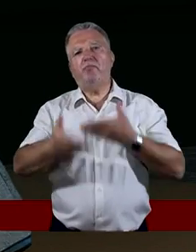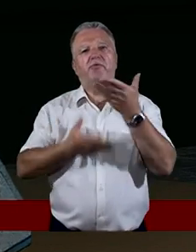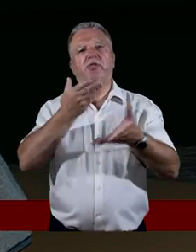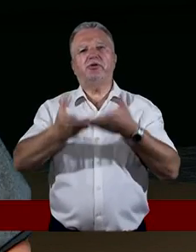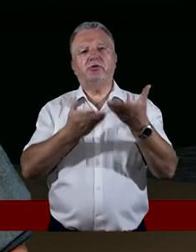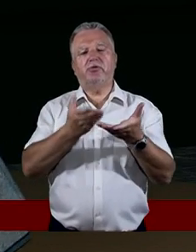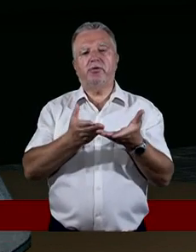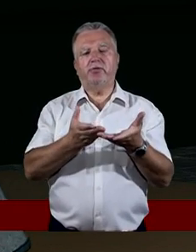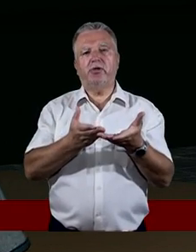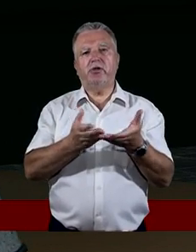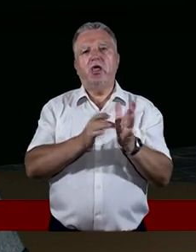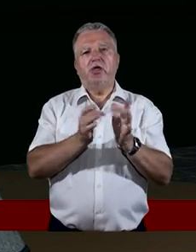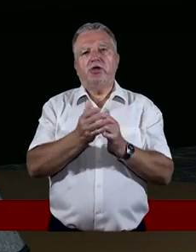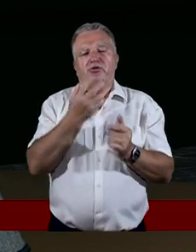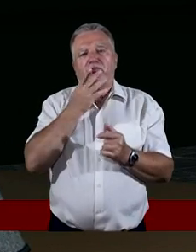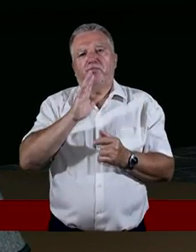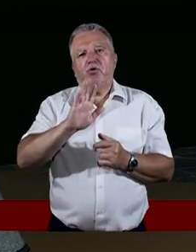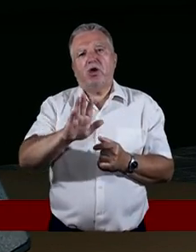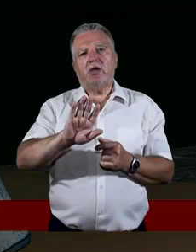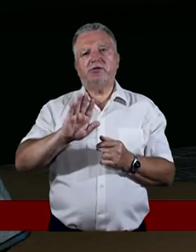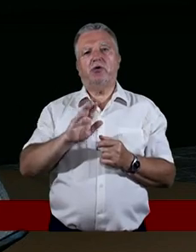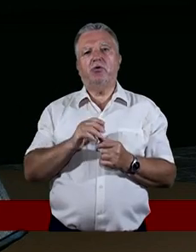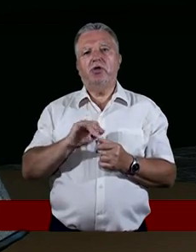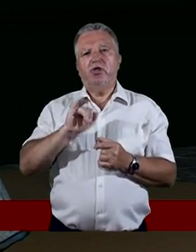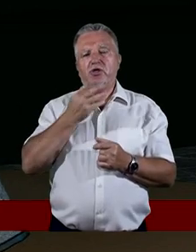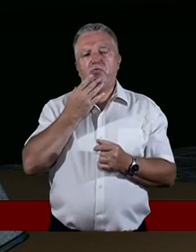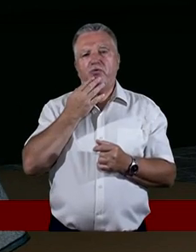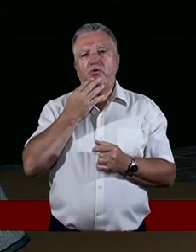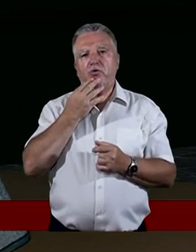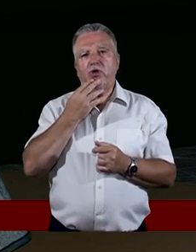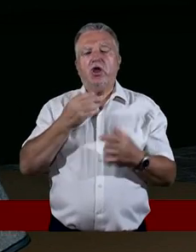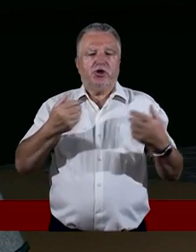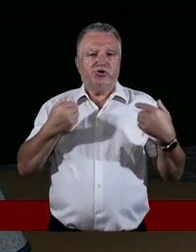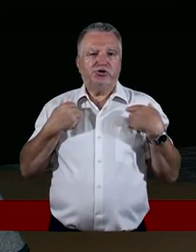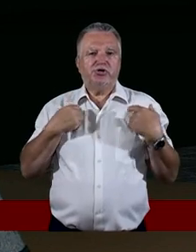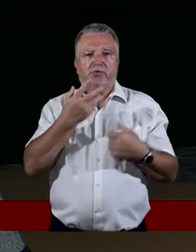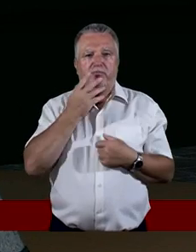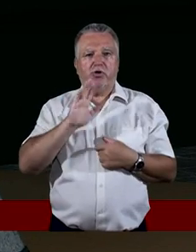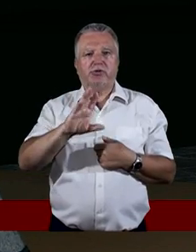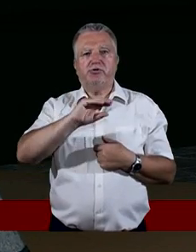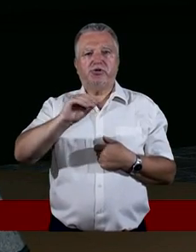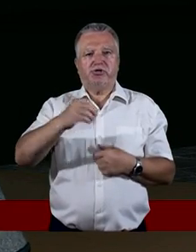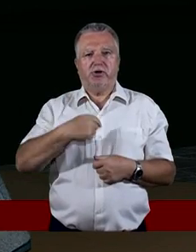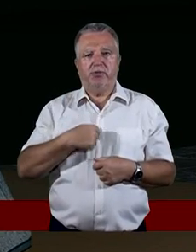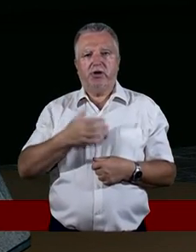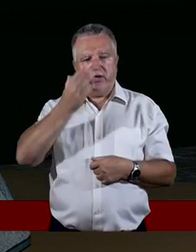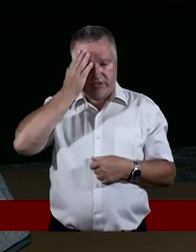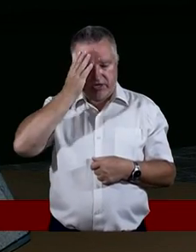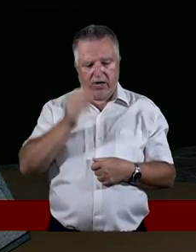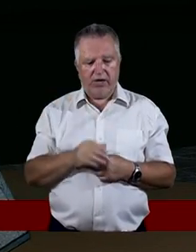powiedział swoim życiem pokazujcie. Opowiadajcie i swoim życiem pokazujcie, że mnie znacie.